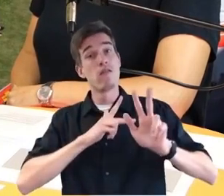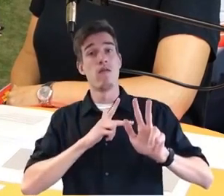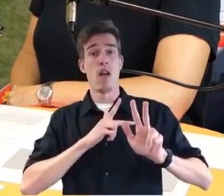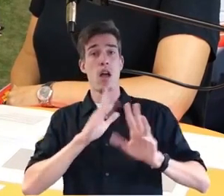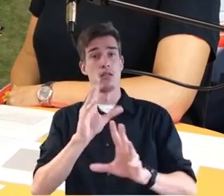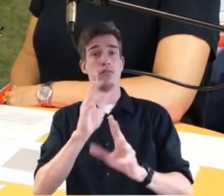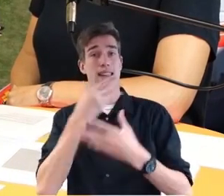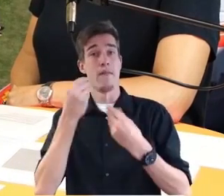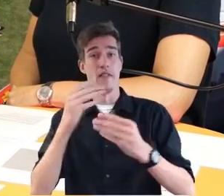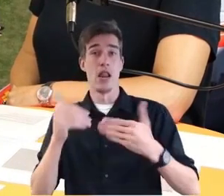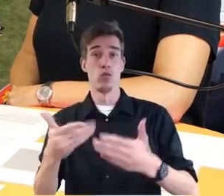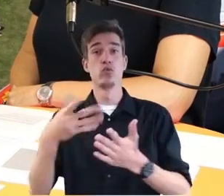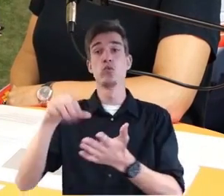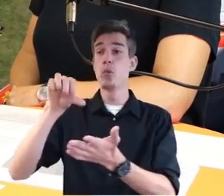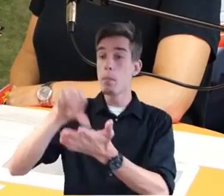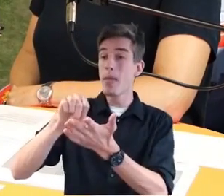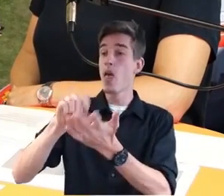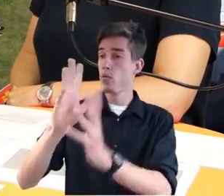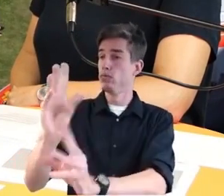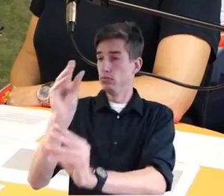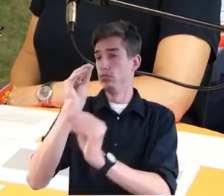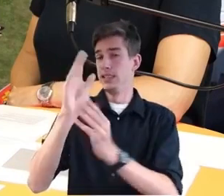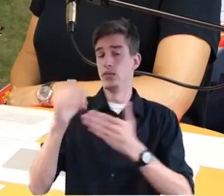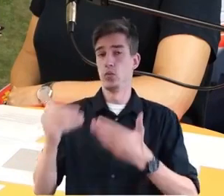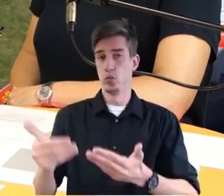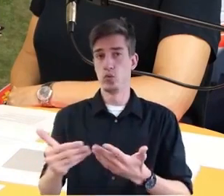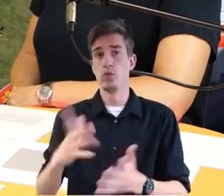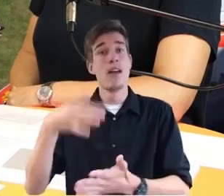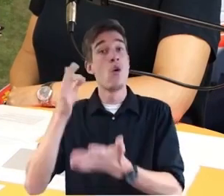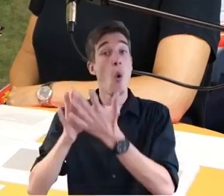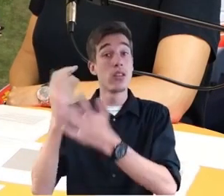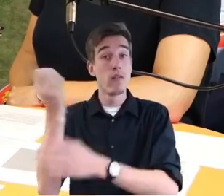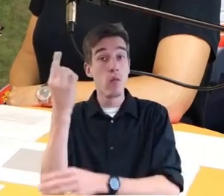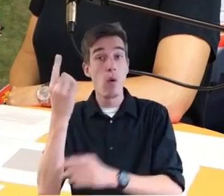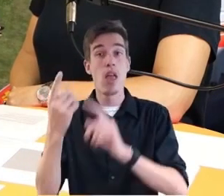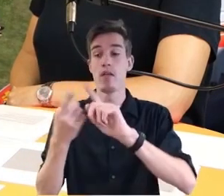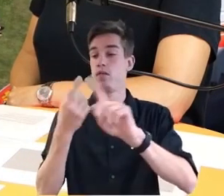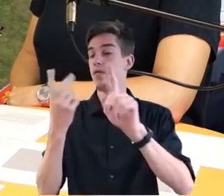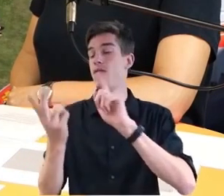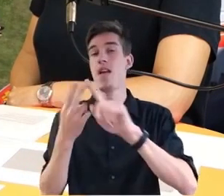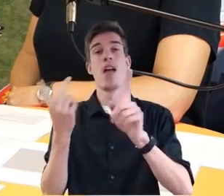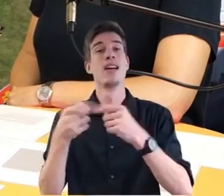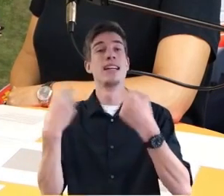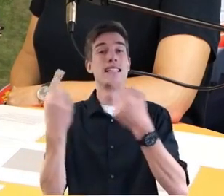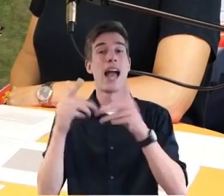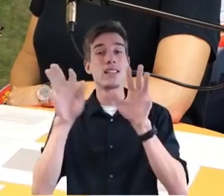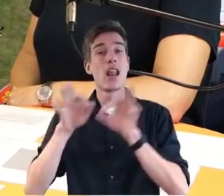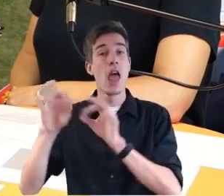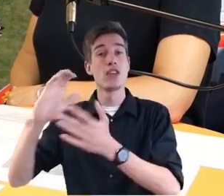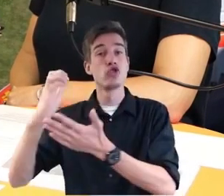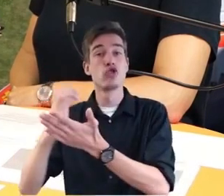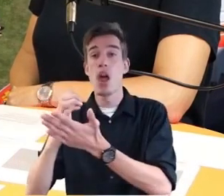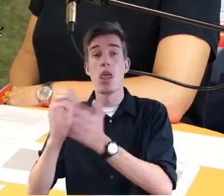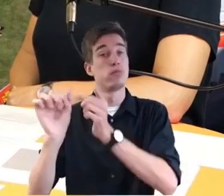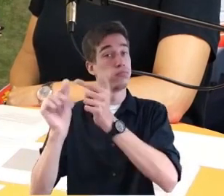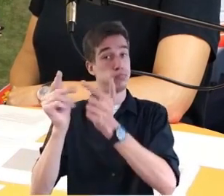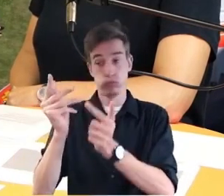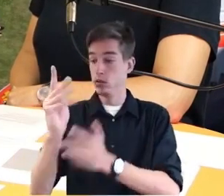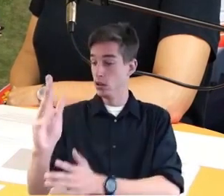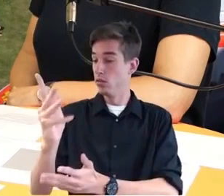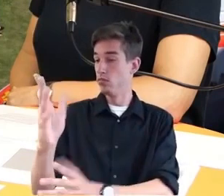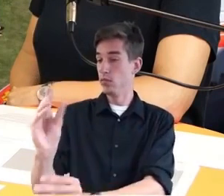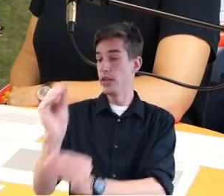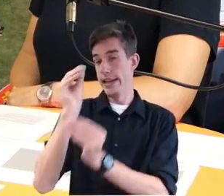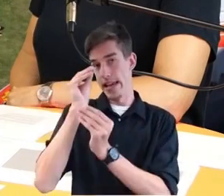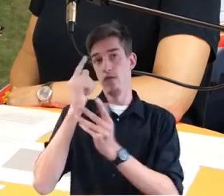die von der Behörde kommt, die dafür zuständig ist, von der örtlichen Feuerwehr, von der örtlichen Kreisleitstelle oder von wem auch immer. Und dann findet sich, wenn